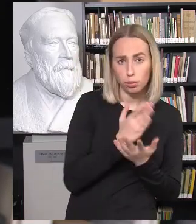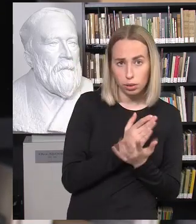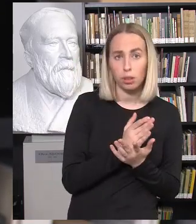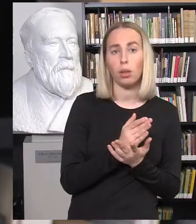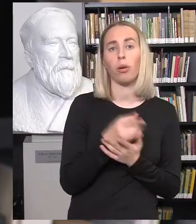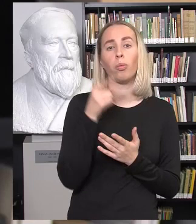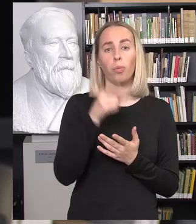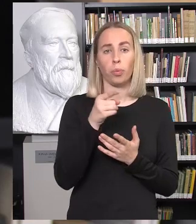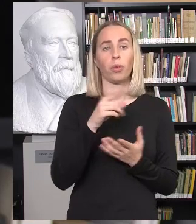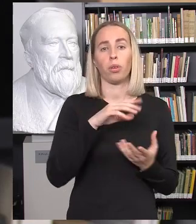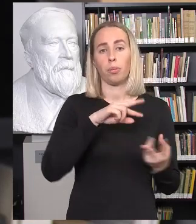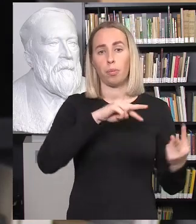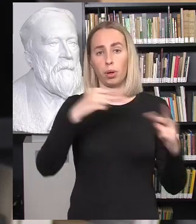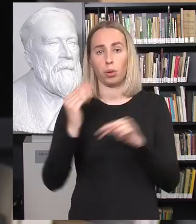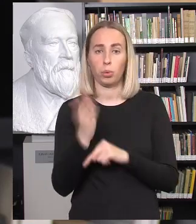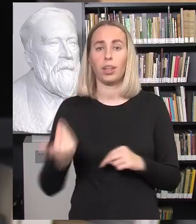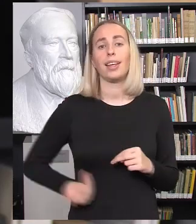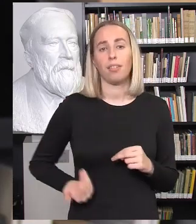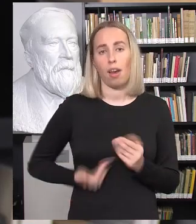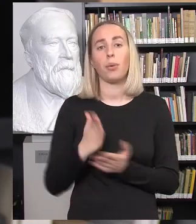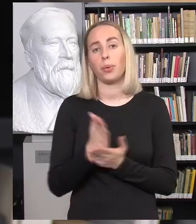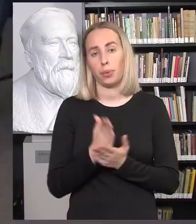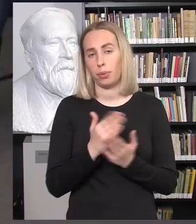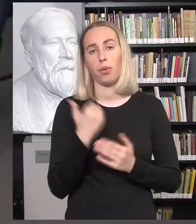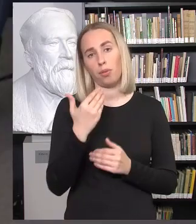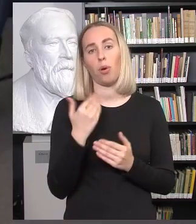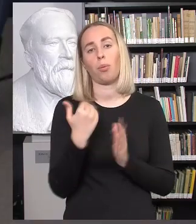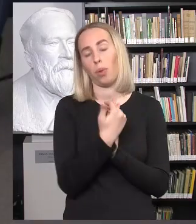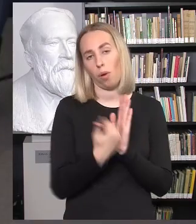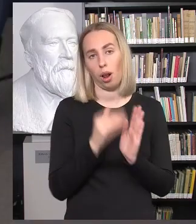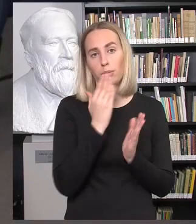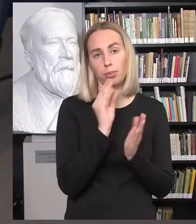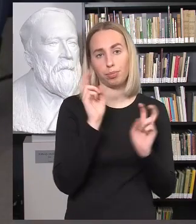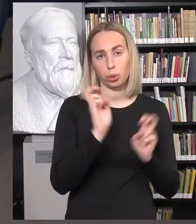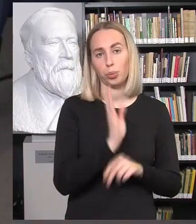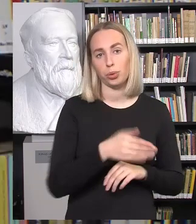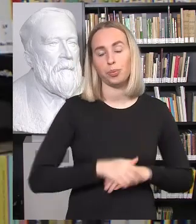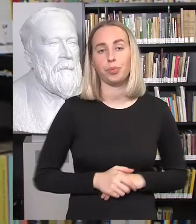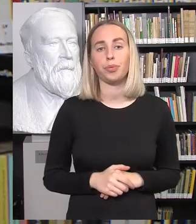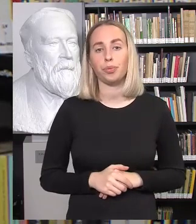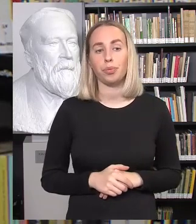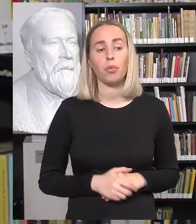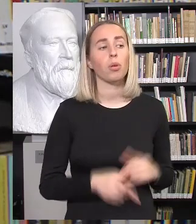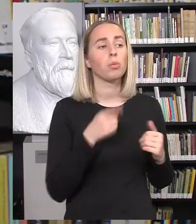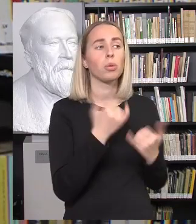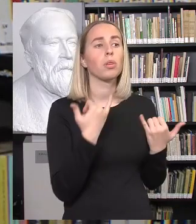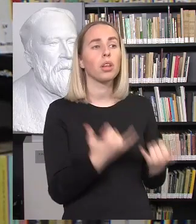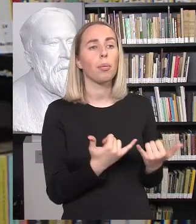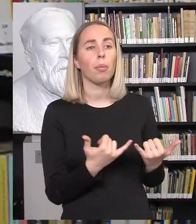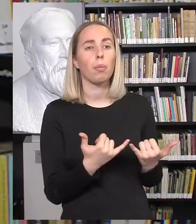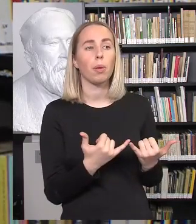turėtų jinai būti pakeista gyvenimo įgūdžių programą. O kaip jūs vertinate dabartinę situaciją ir galimybės